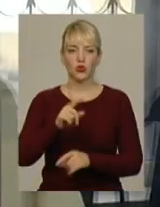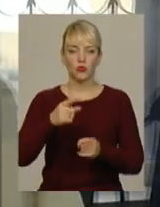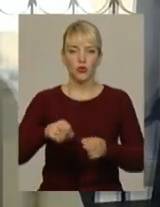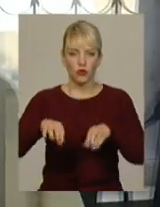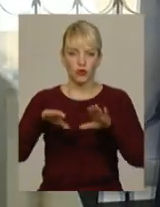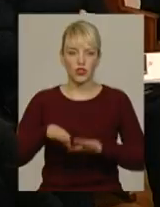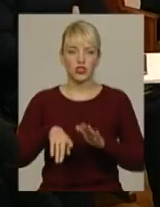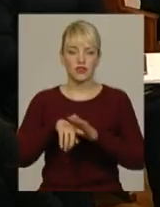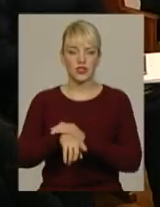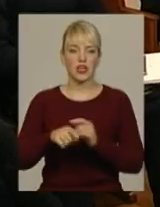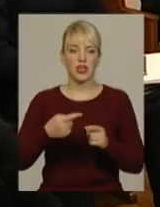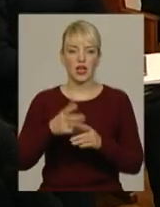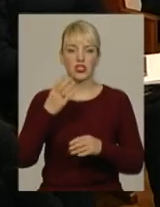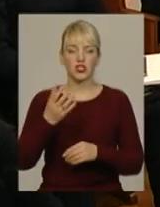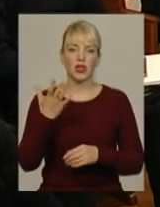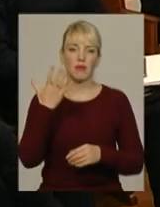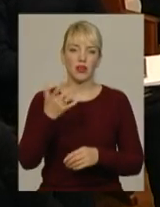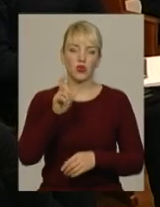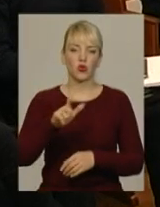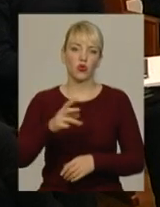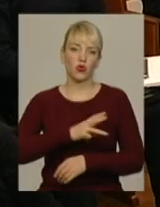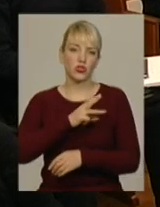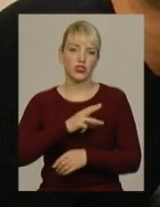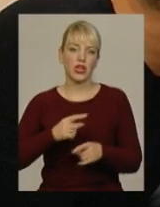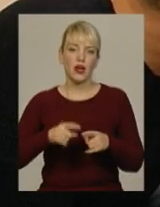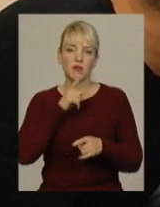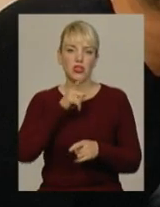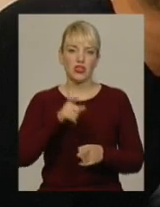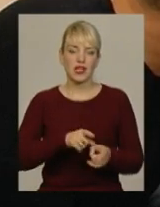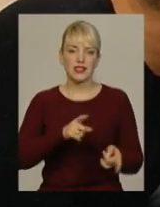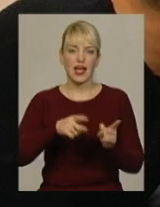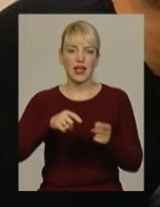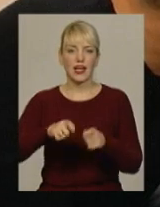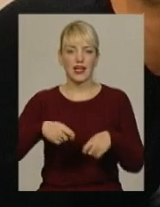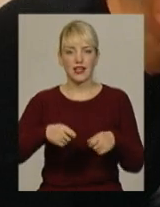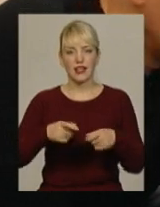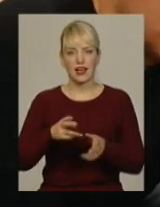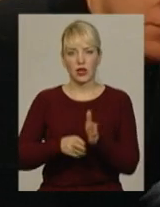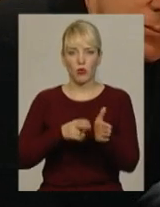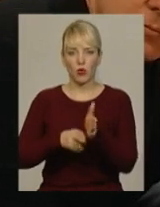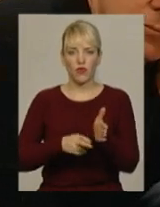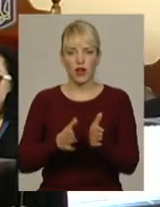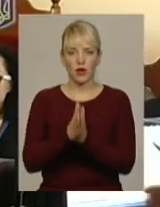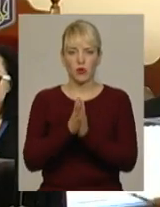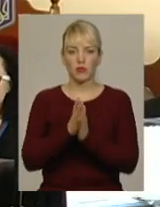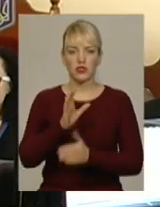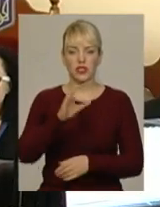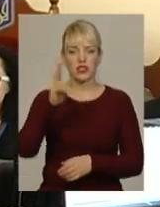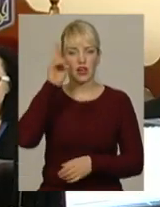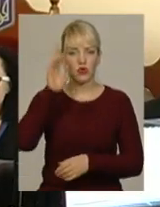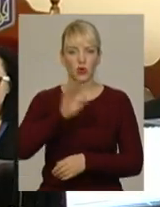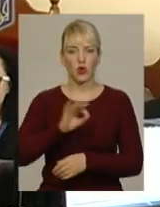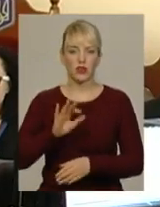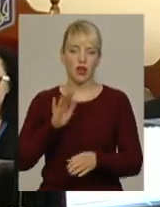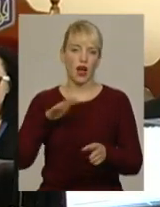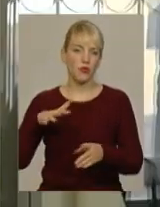вирішив тікати. Знайшлися ще п'ятеро охочих і під час етапування в'язнів до Хмельницького СІЗО вони попросилися в туалет, а потім